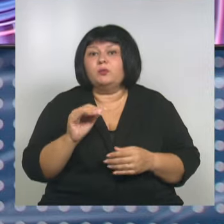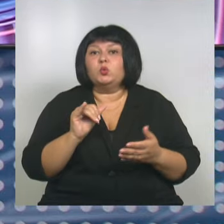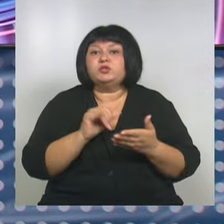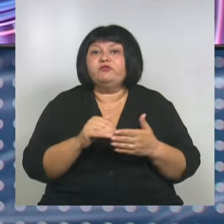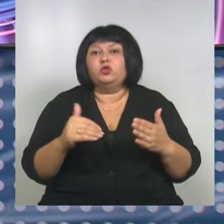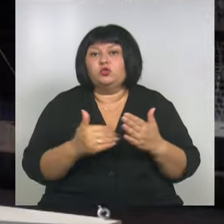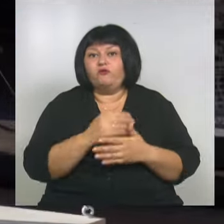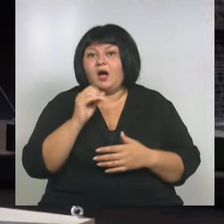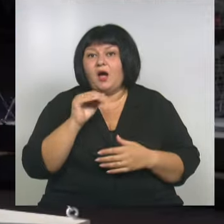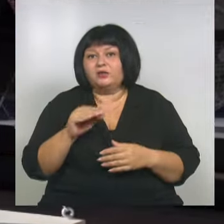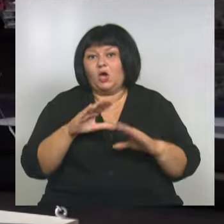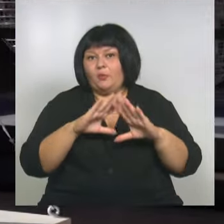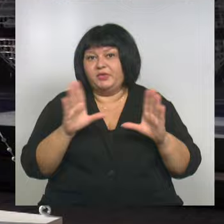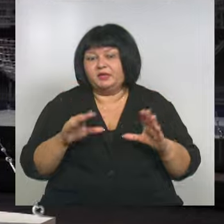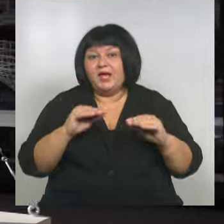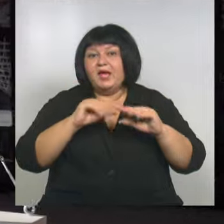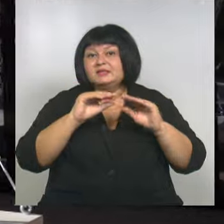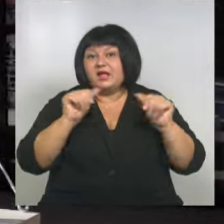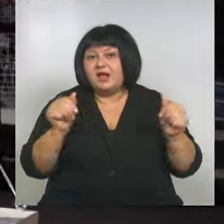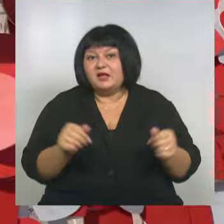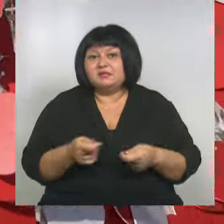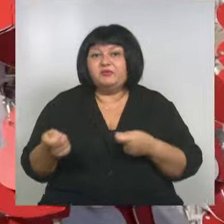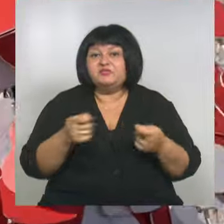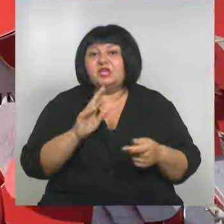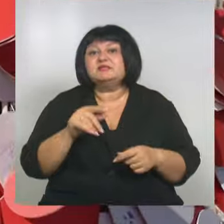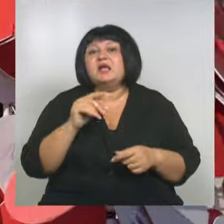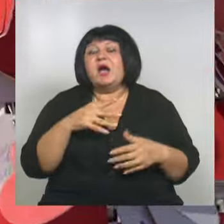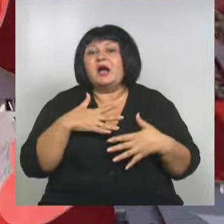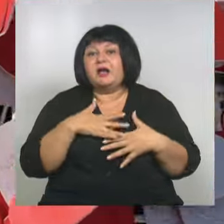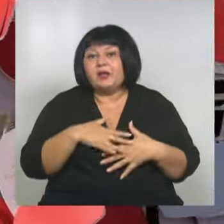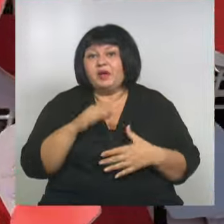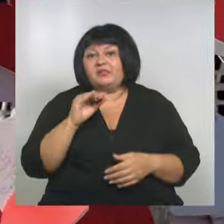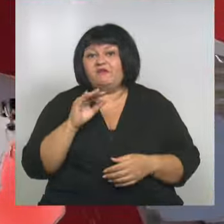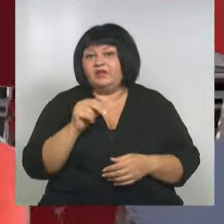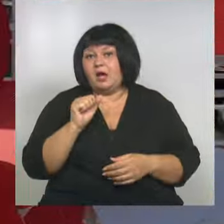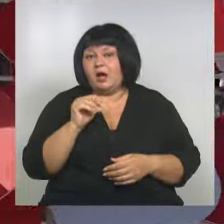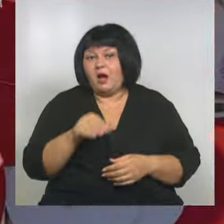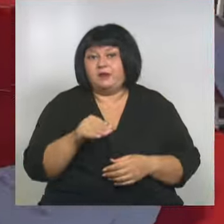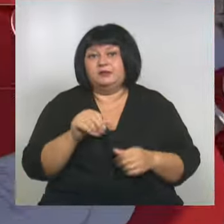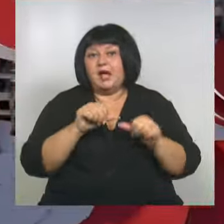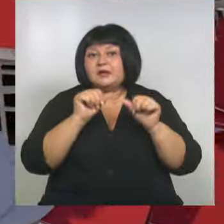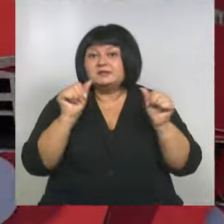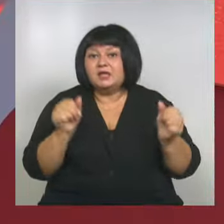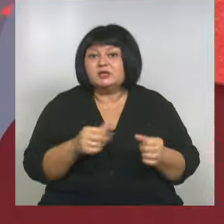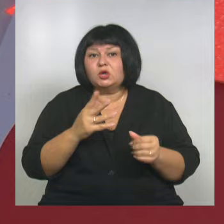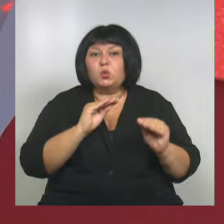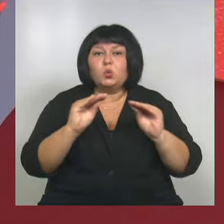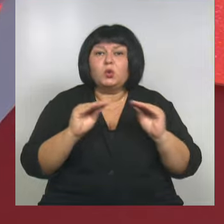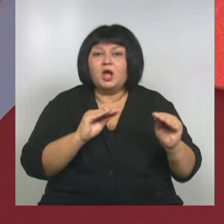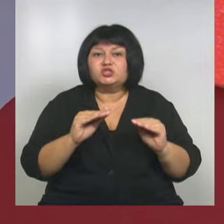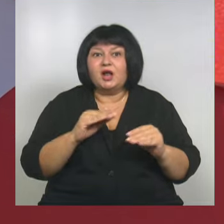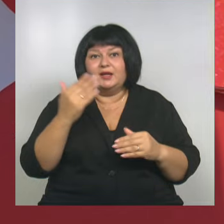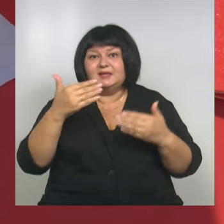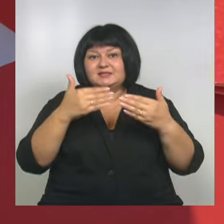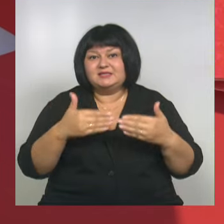новый арт-объект. Инсталляцию привезли из Крыма с фестиваля «Таврида-арт». На сердце, которое украшало стенд нашей